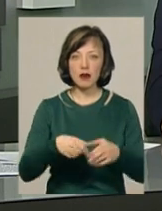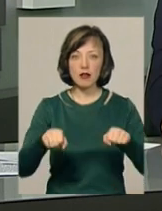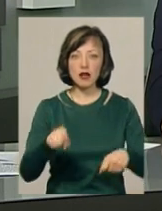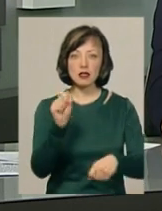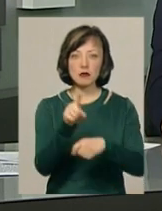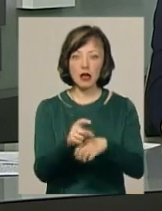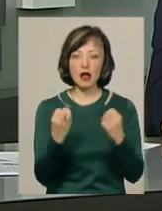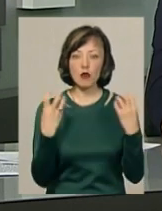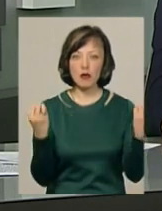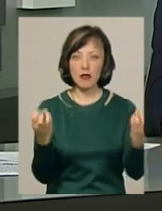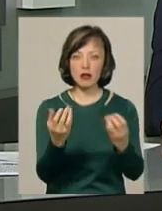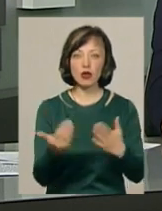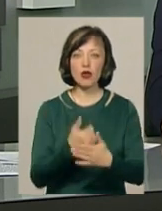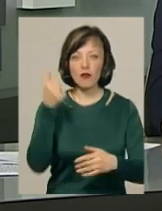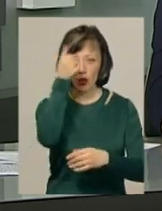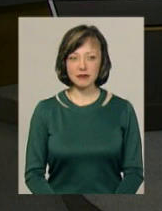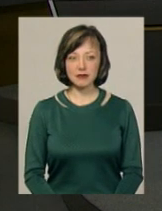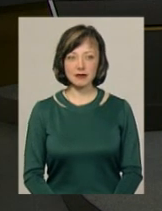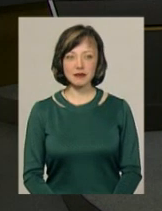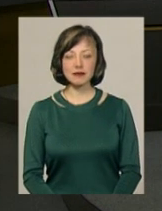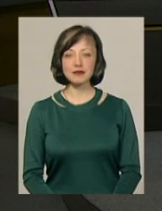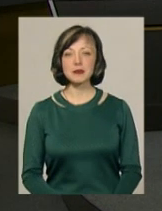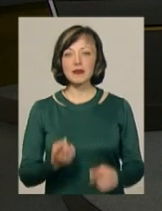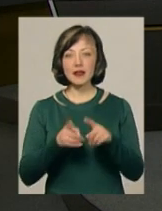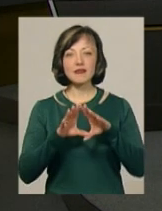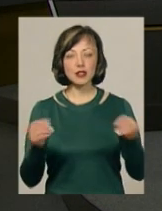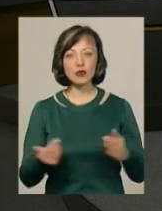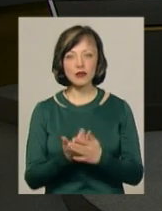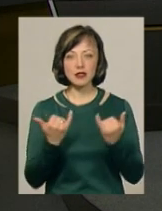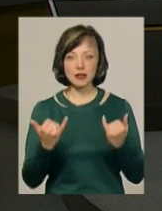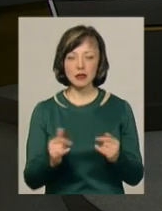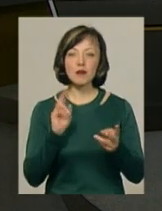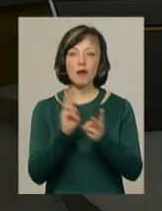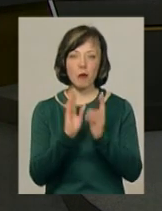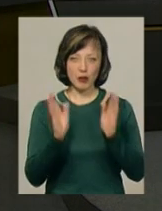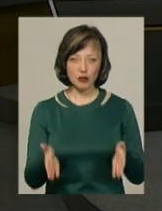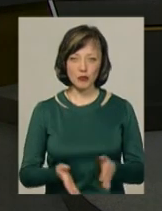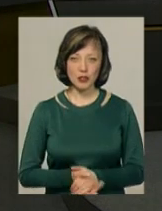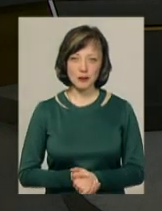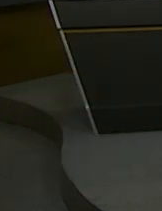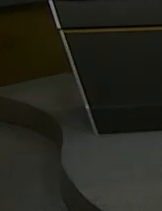замовляла ілюмінацію на новорічну ялинку. Це всі новини на цю годину. Побачимось!